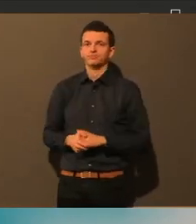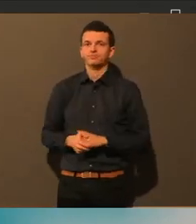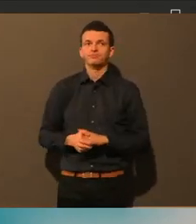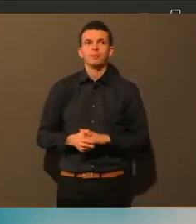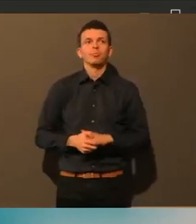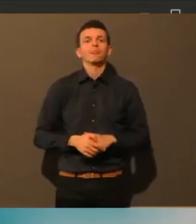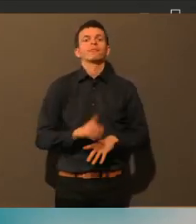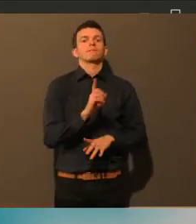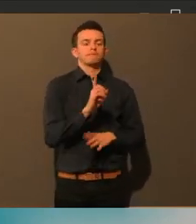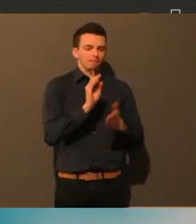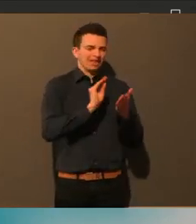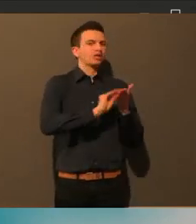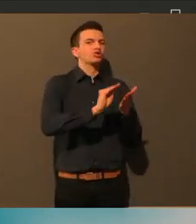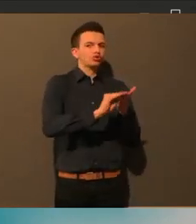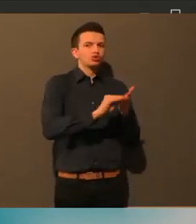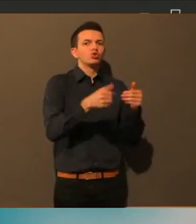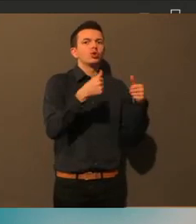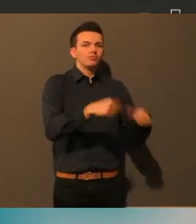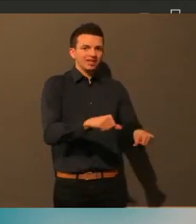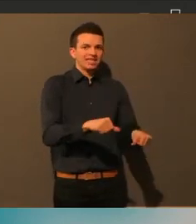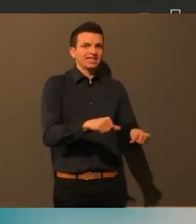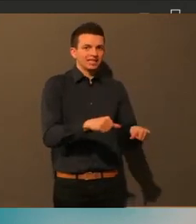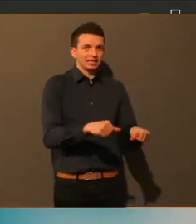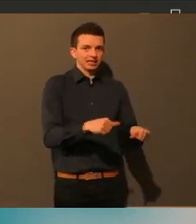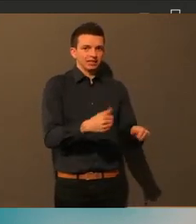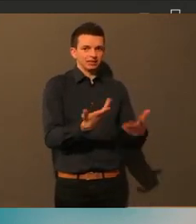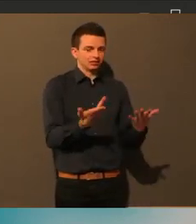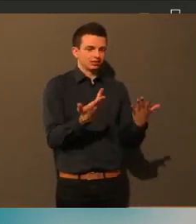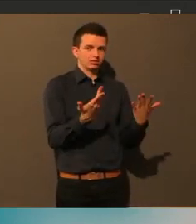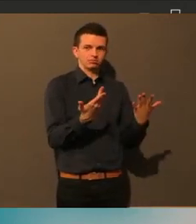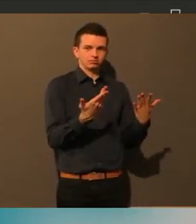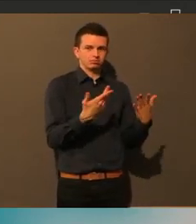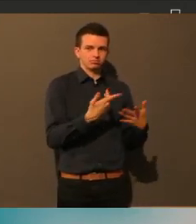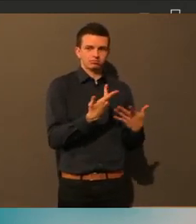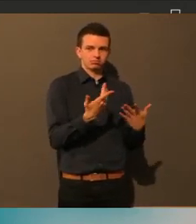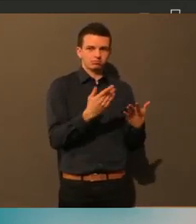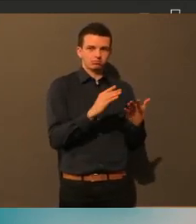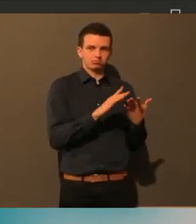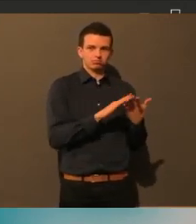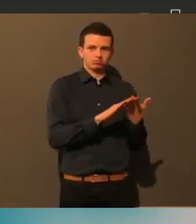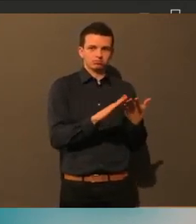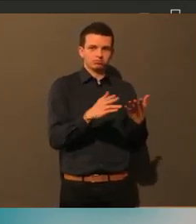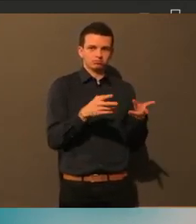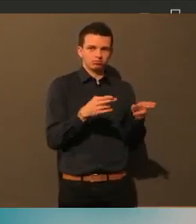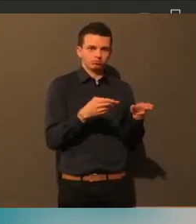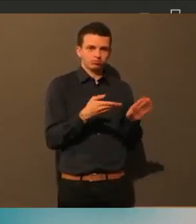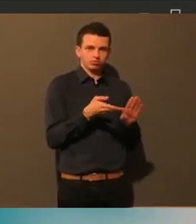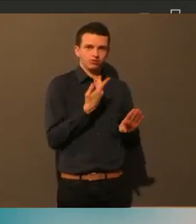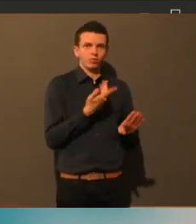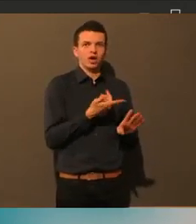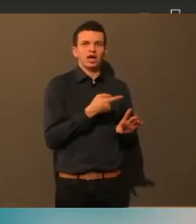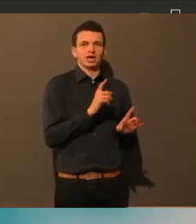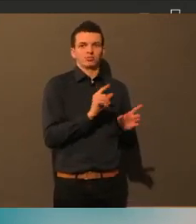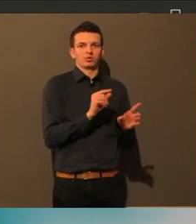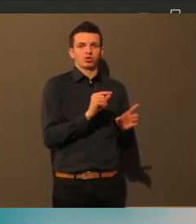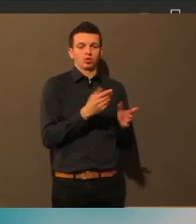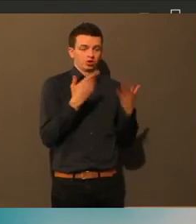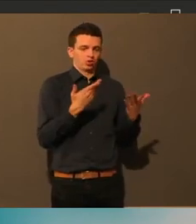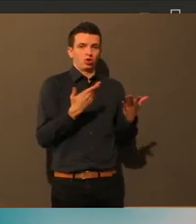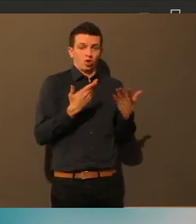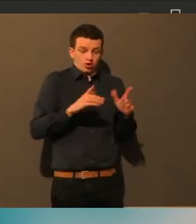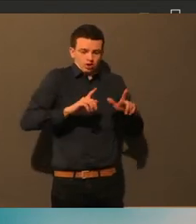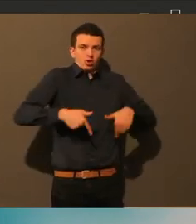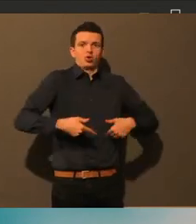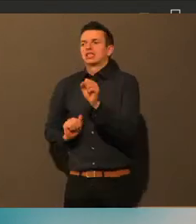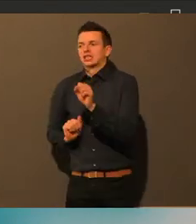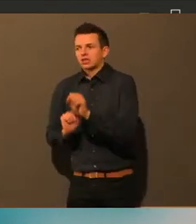die Schulpflicht ist ja jetzt ausgesetzt. Also seit heute sind ja die Schulen auch zu. Und mal gucken, wie lange das geht. Ich finde bloß,